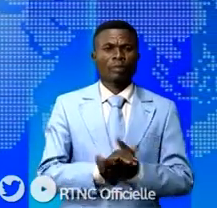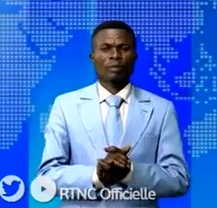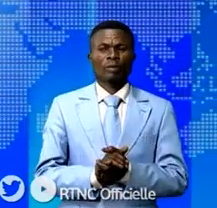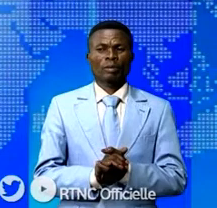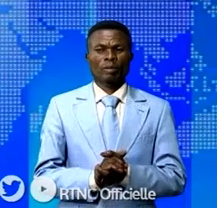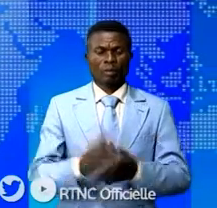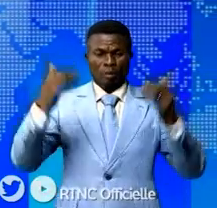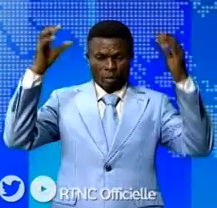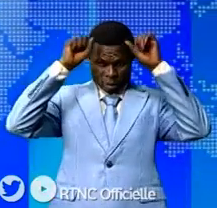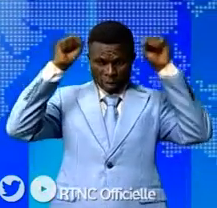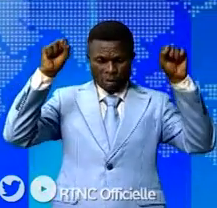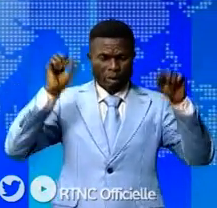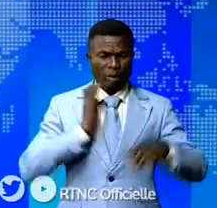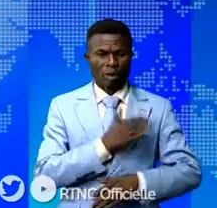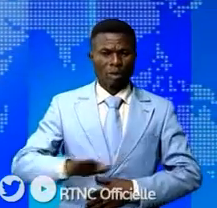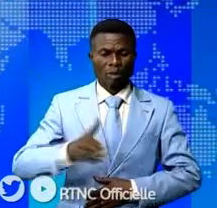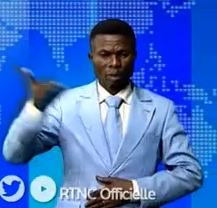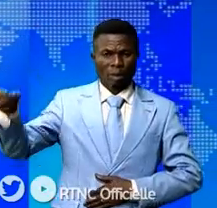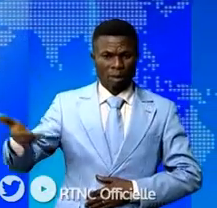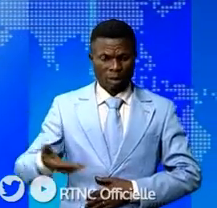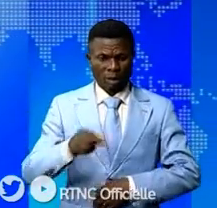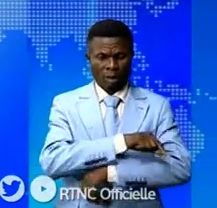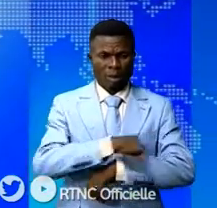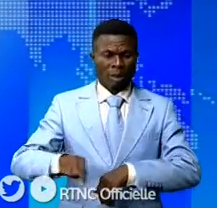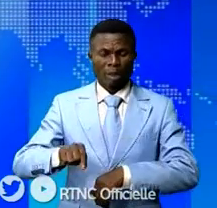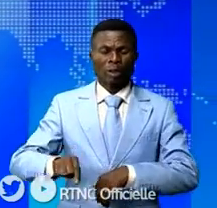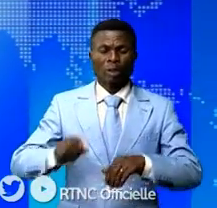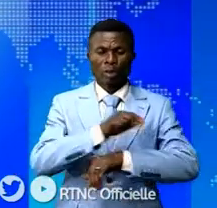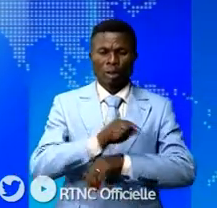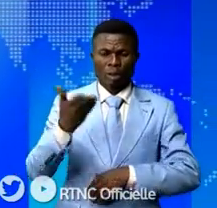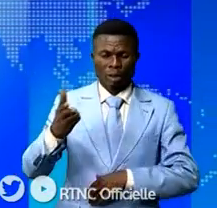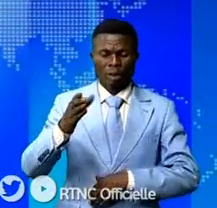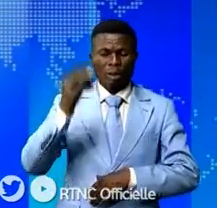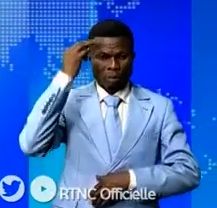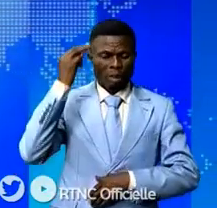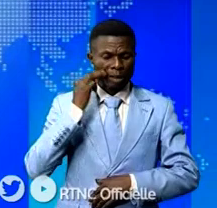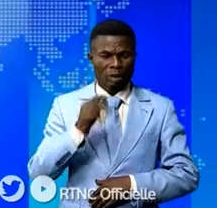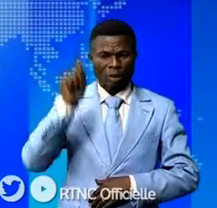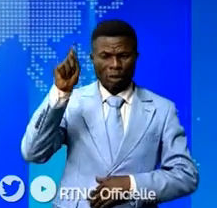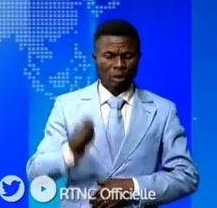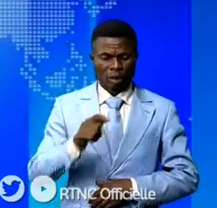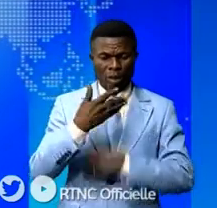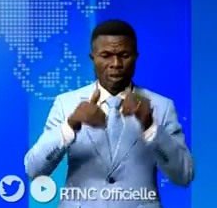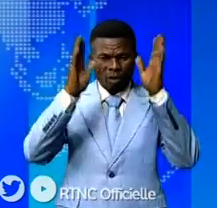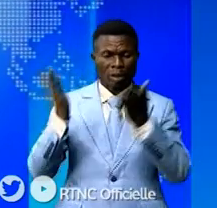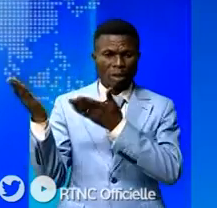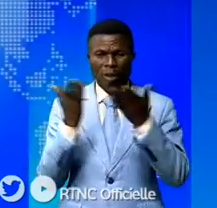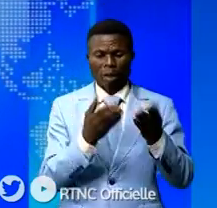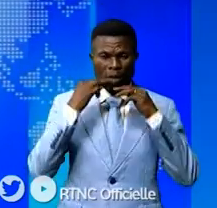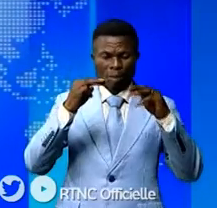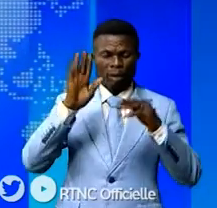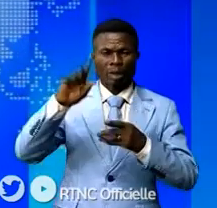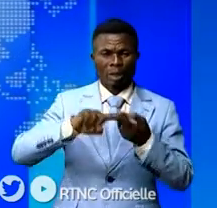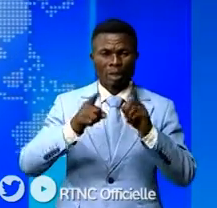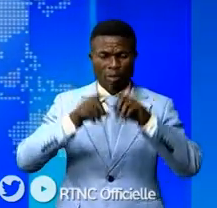Le chef de l'État, Félix Tshisekedi, a reçu à la cité de l'Union africaine le ministre tchadien des Affaires étrangères, porteur d'un message de son